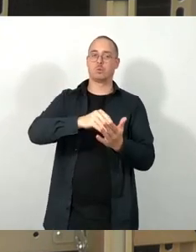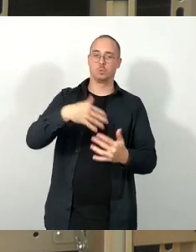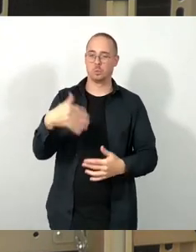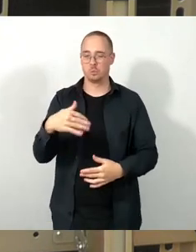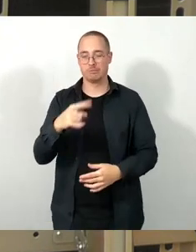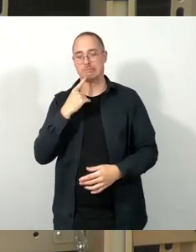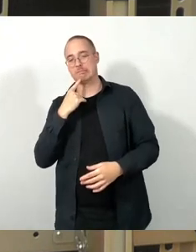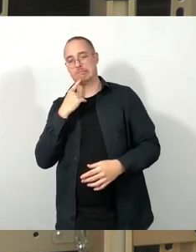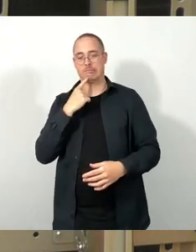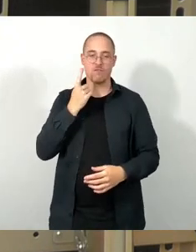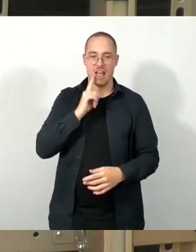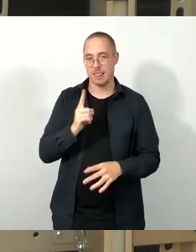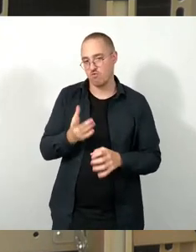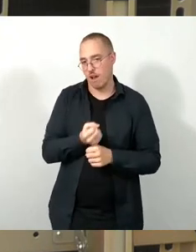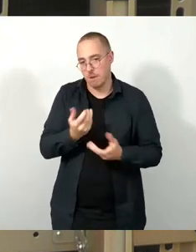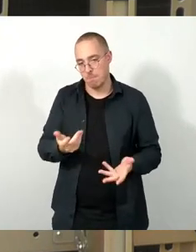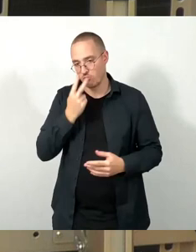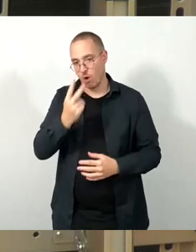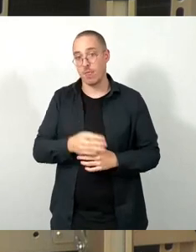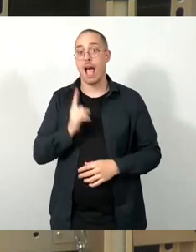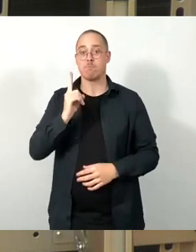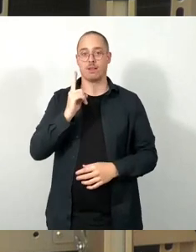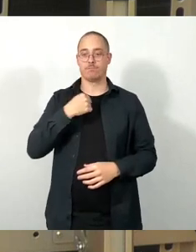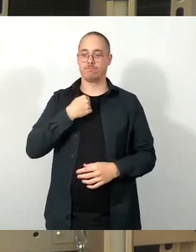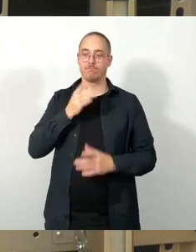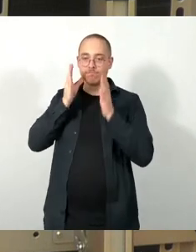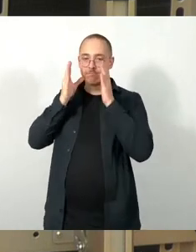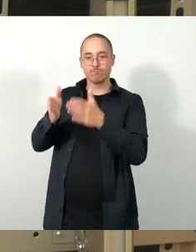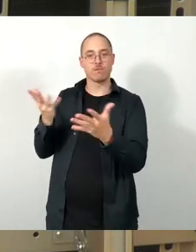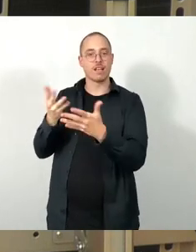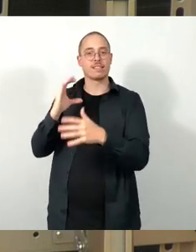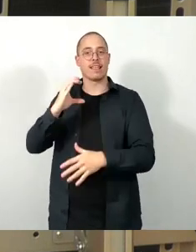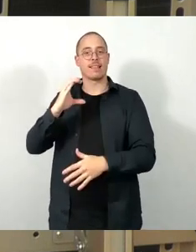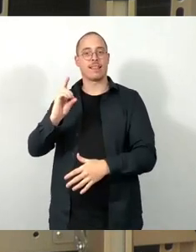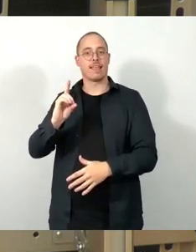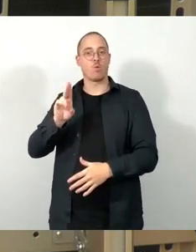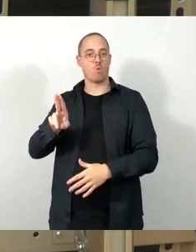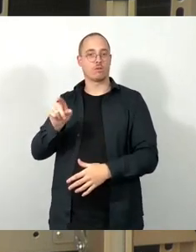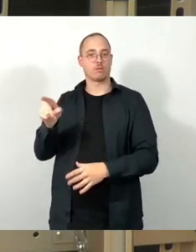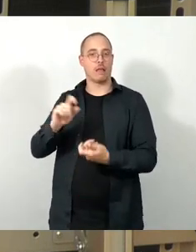allem dem Änderungsantrag der CDU zuwenden, der in vielen Dingen ja dann identisch ist.